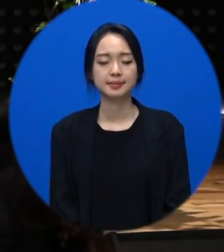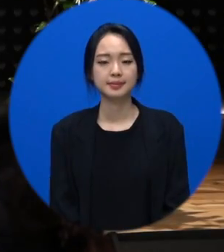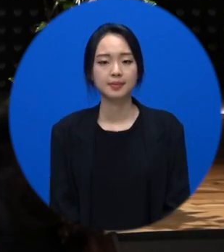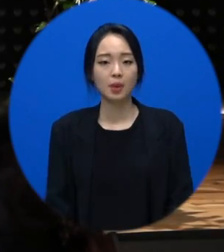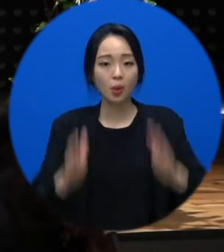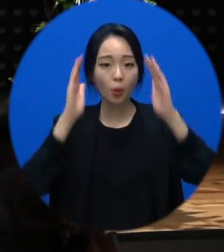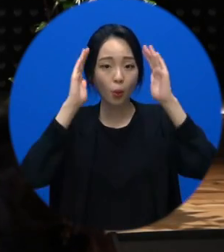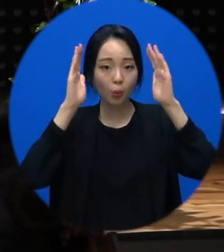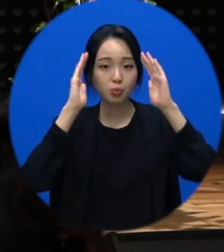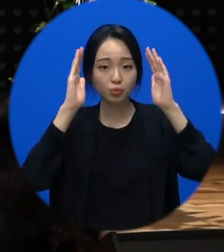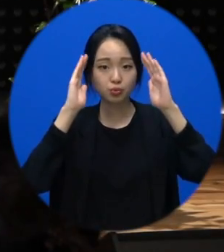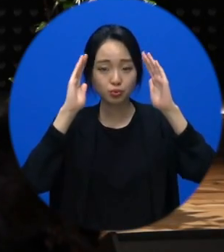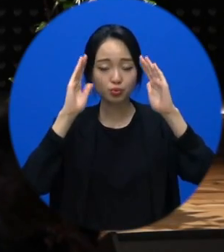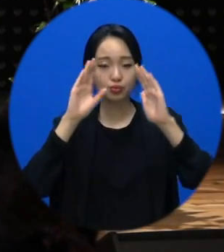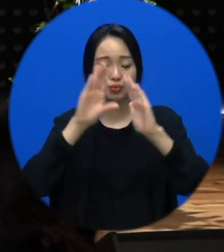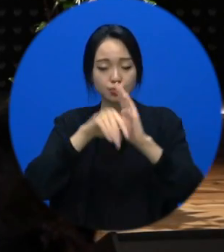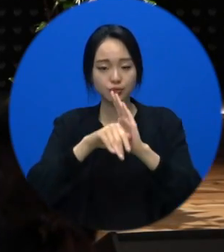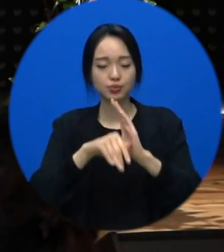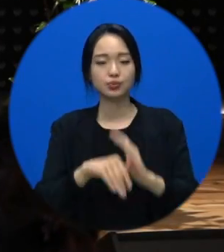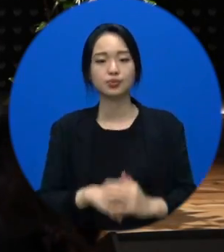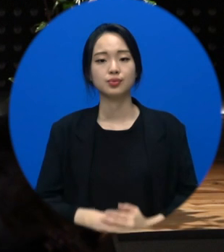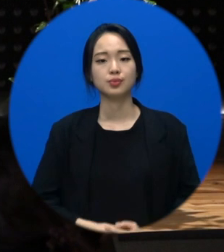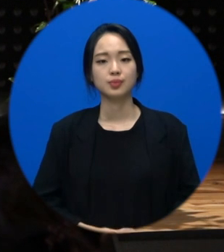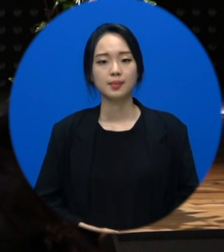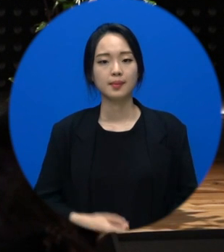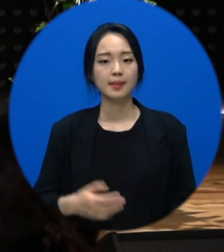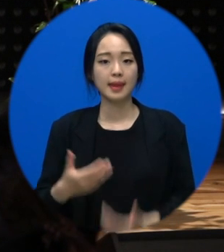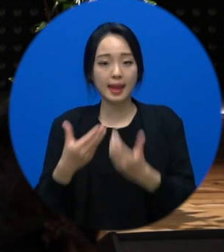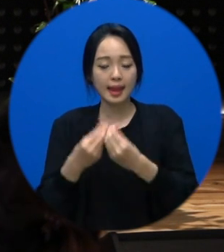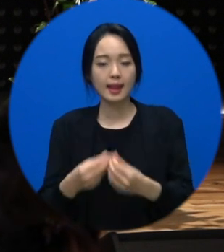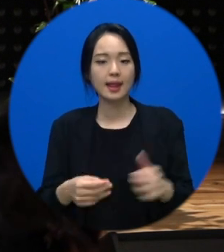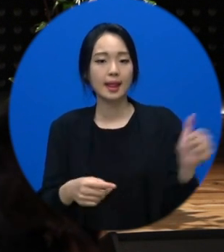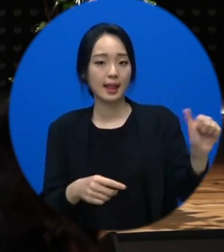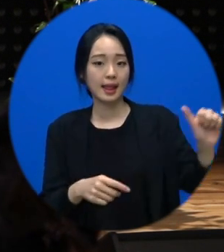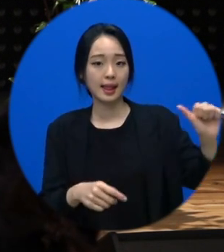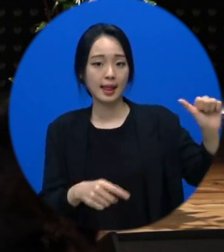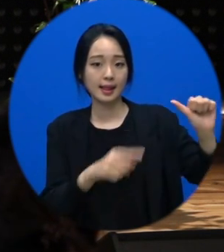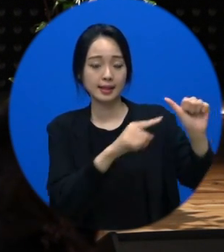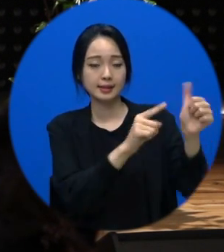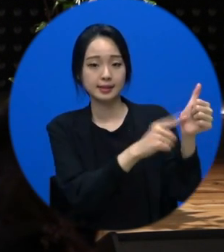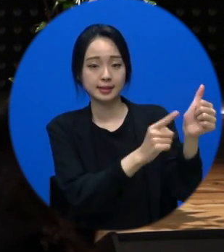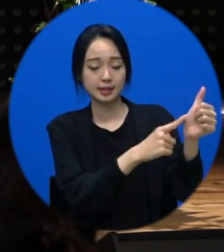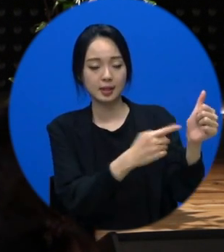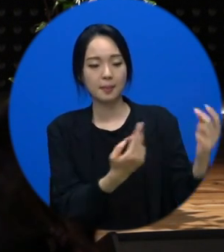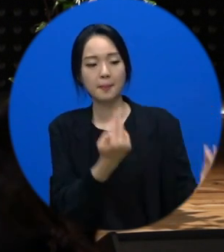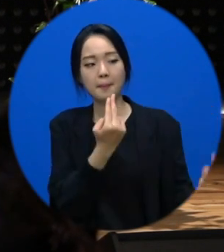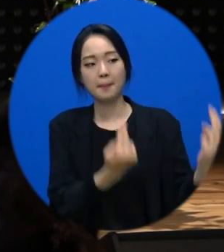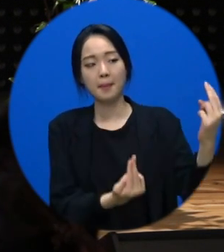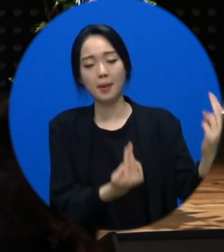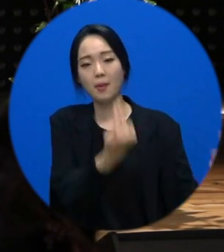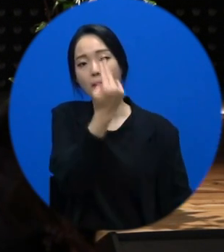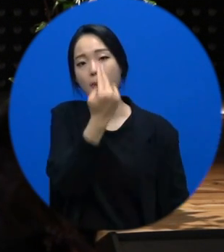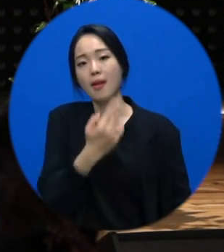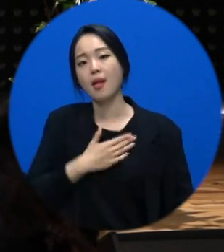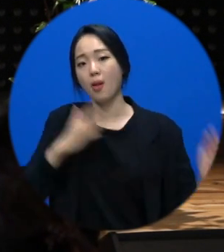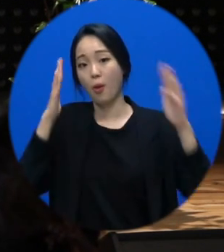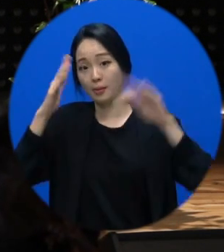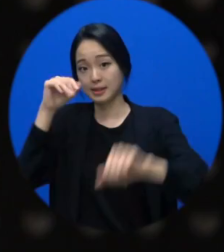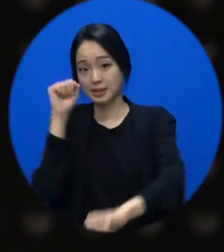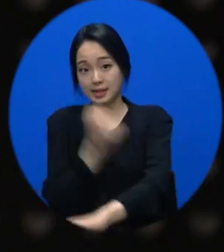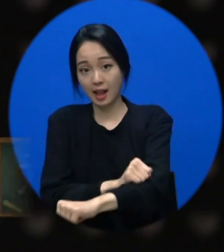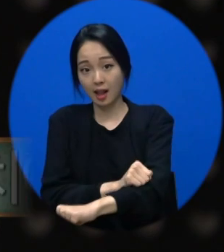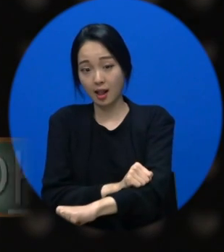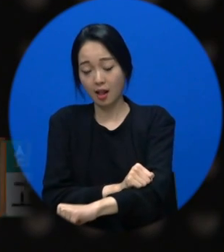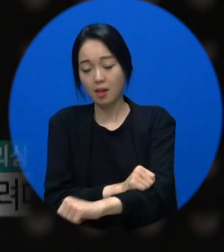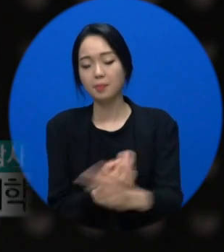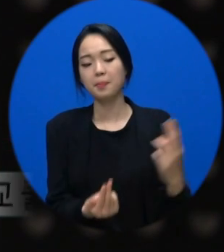공부. 내가 어떤 A라는 애보다 공부를 더 잘한다. 그럼 나한테 자신감이 높아져요. 그런데 자신감의 한계는 뭐냐면